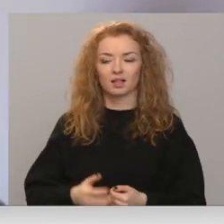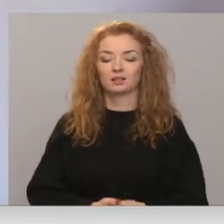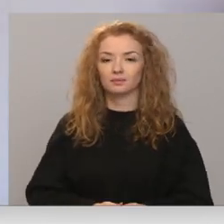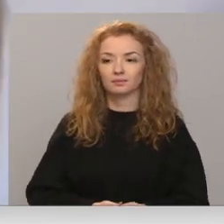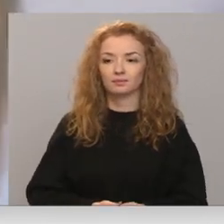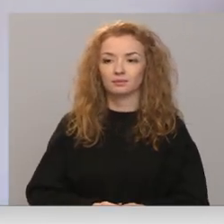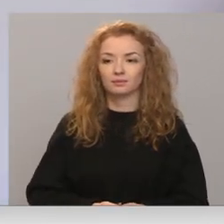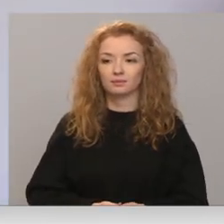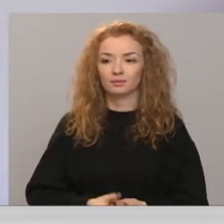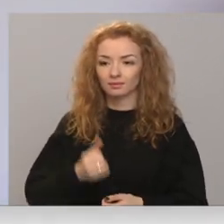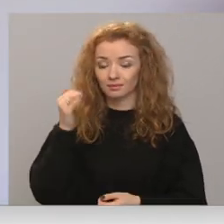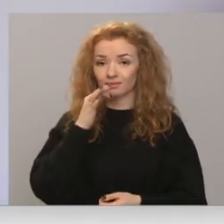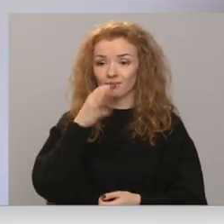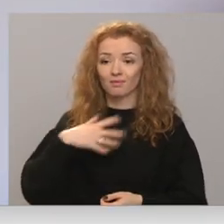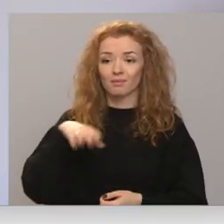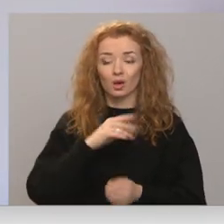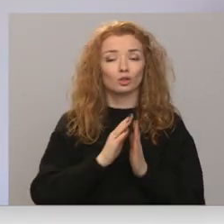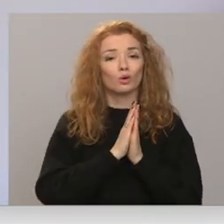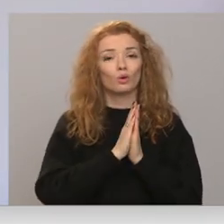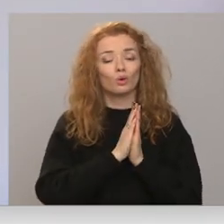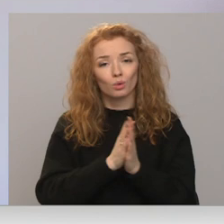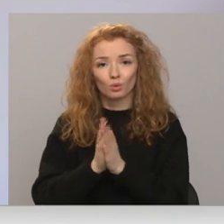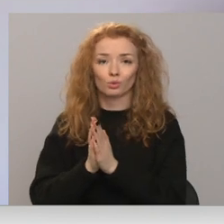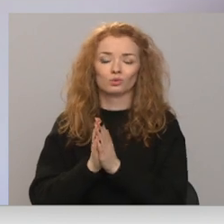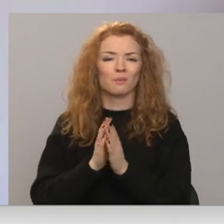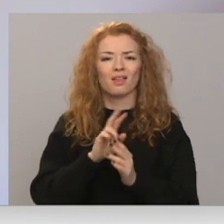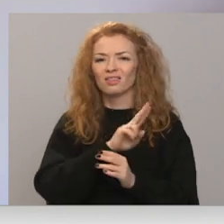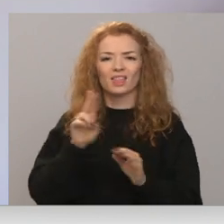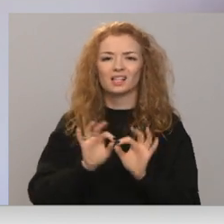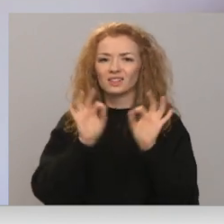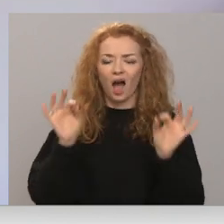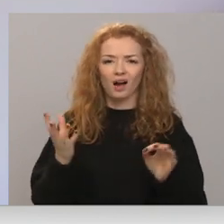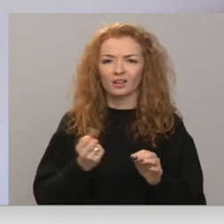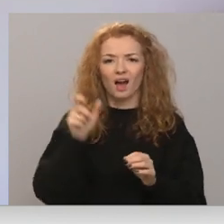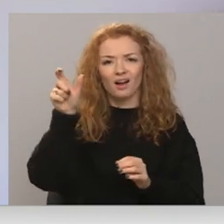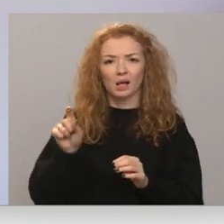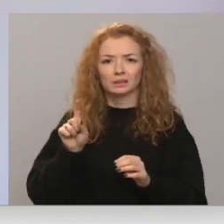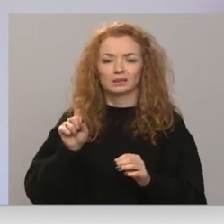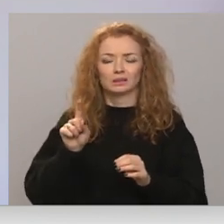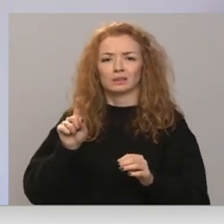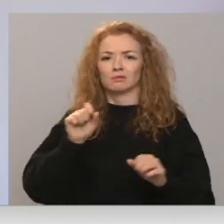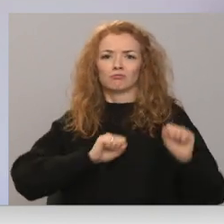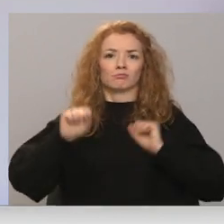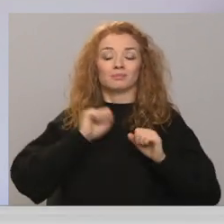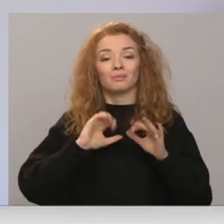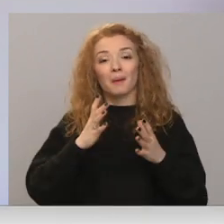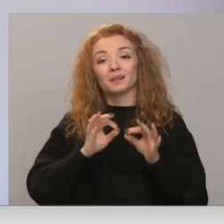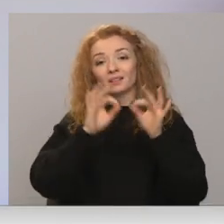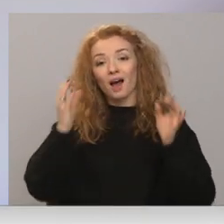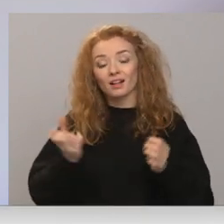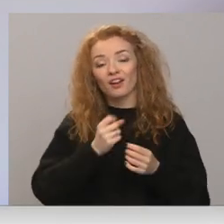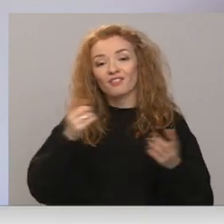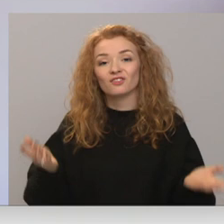Un es ļoti, ļoti rosinātu sāku nevis ar to izaicinošāko cilvēku, bet tieši ar to, ar kur varbūt ir visvieglāk